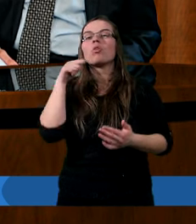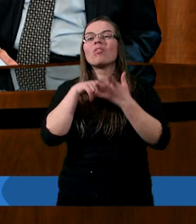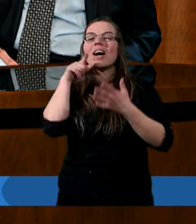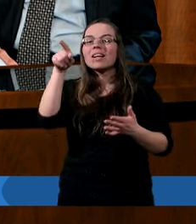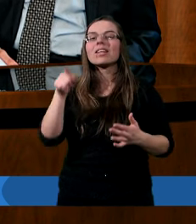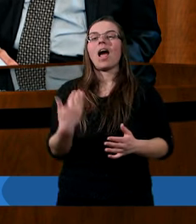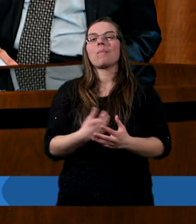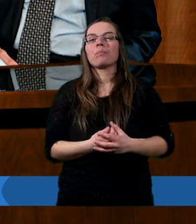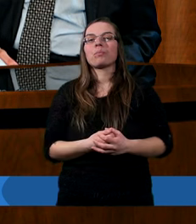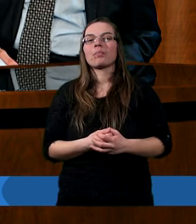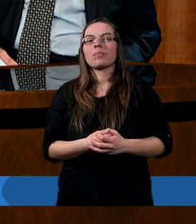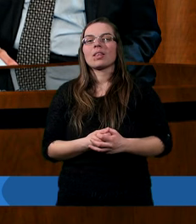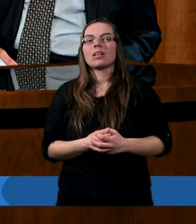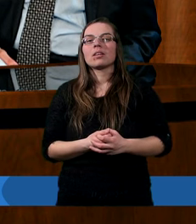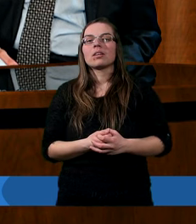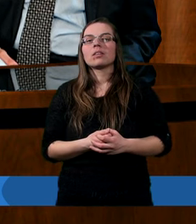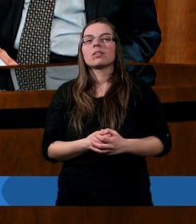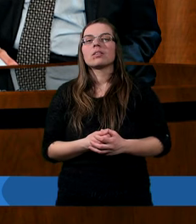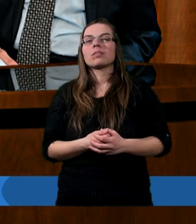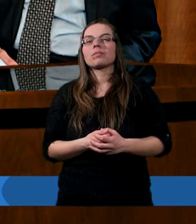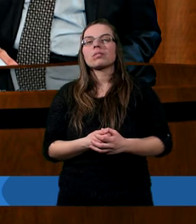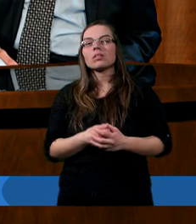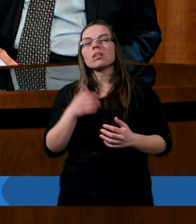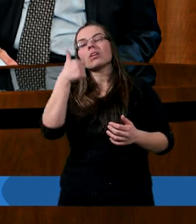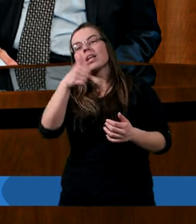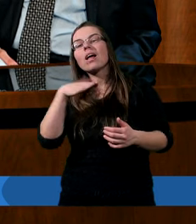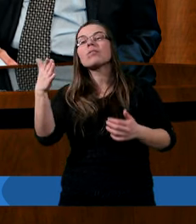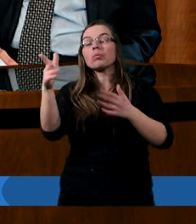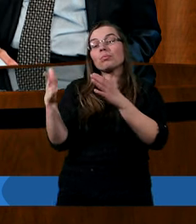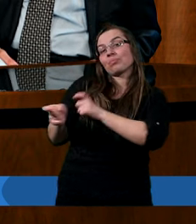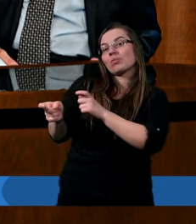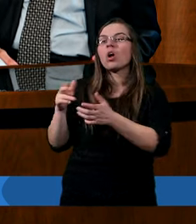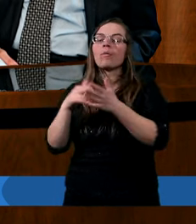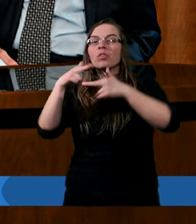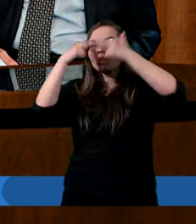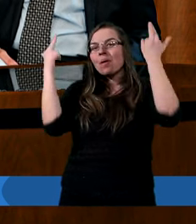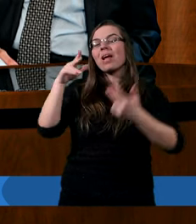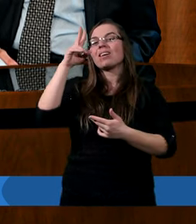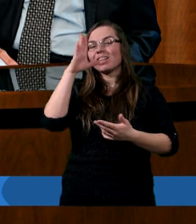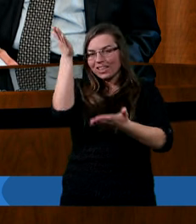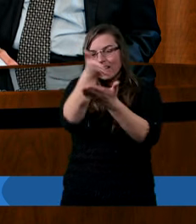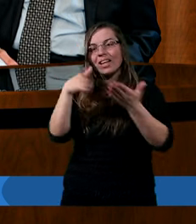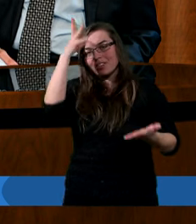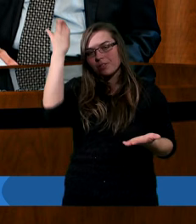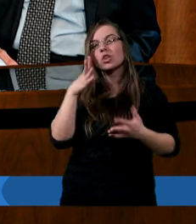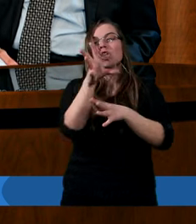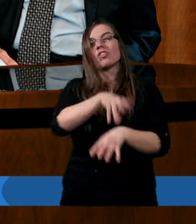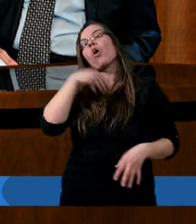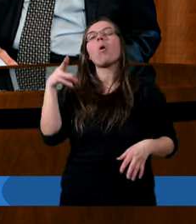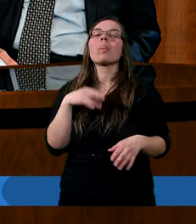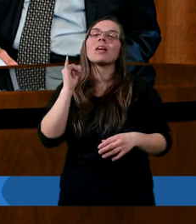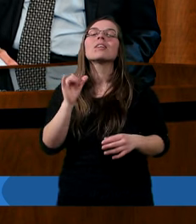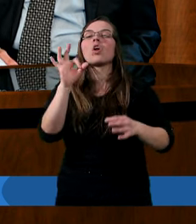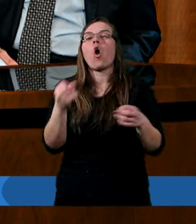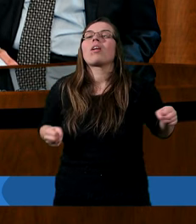tam jedna przed tronem Ojca w niebiańskiej świątyni i